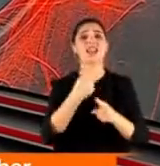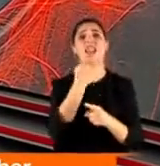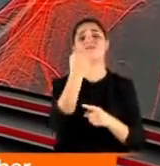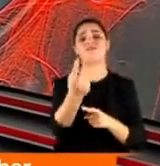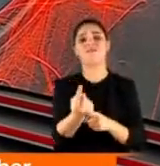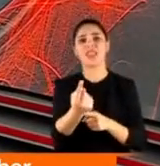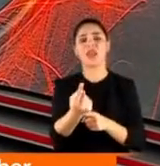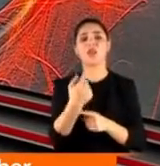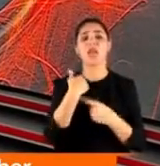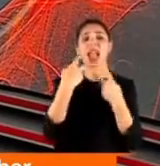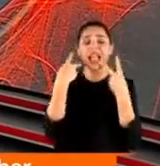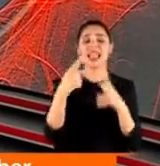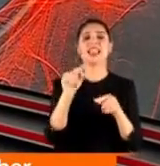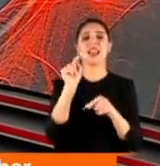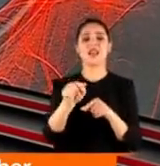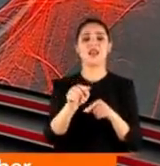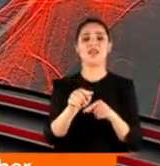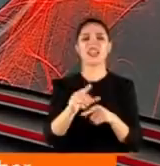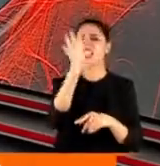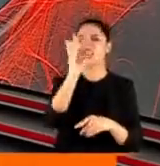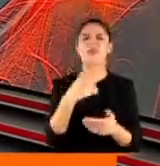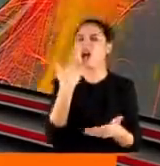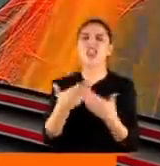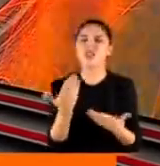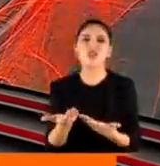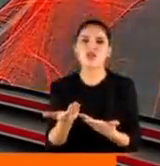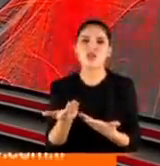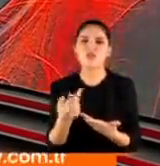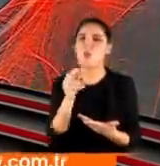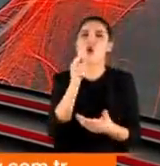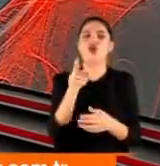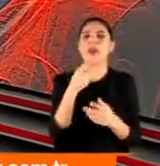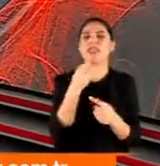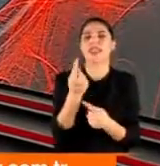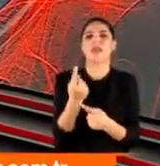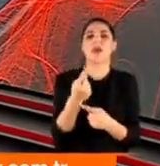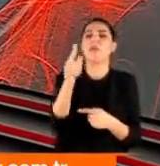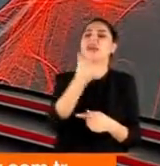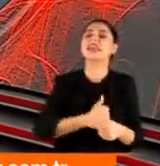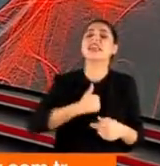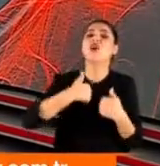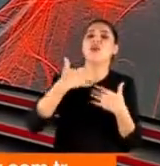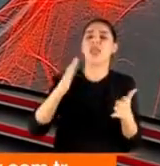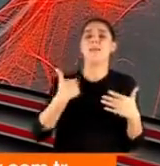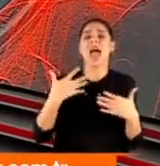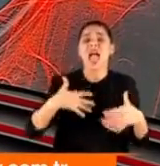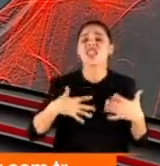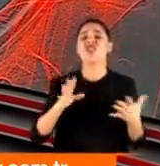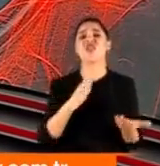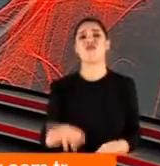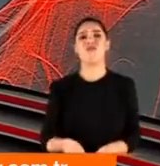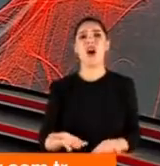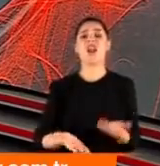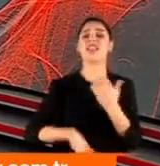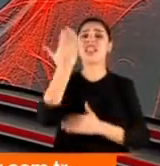değilim, onu da itiraf edeyim. Kimi anlatıyorsun? Bu bir kızma ifadesi değil, yanlış anlaşılmasın. Endişeliyim. Daha